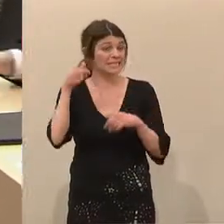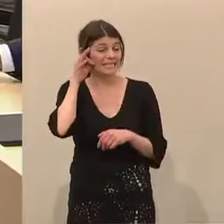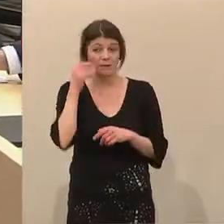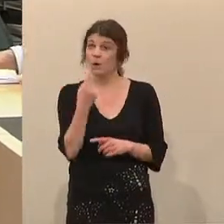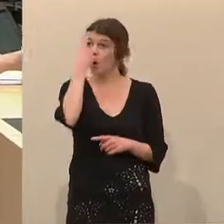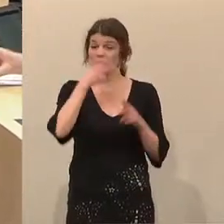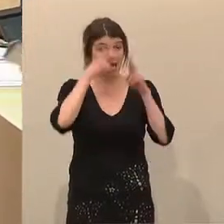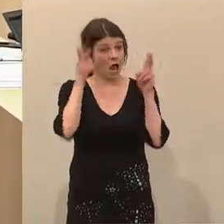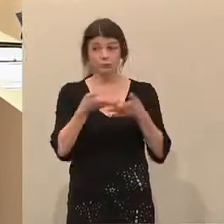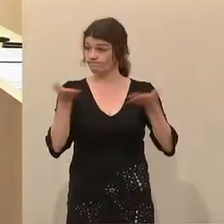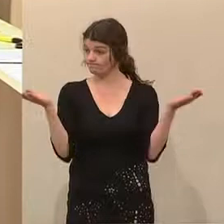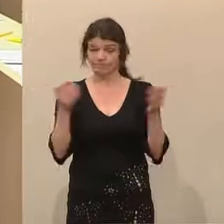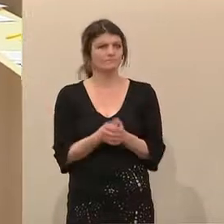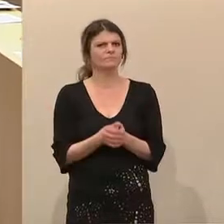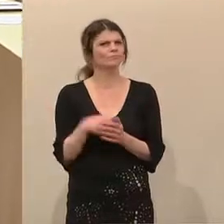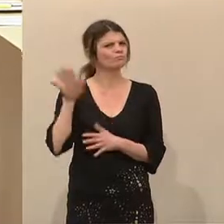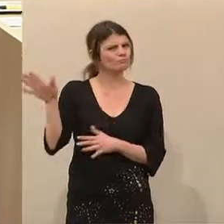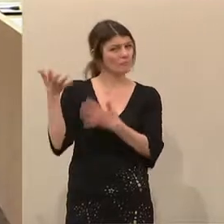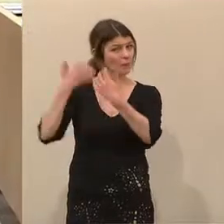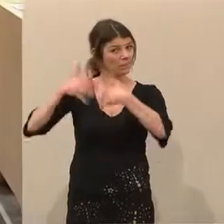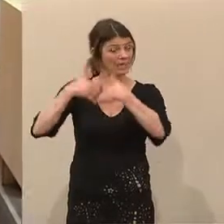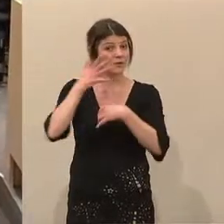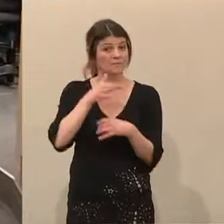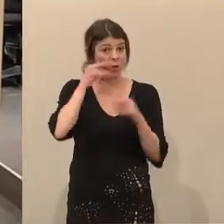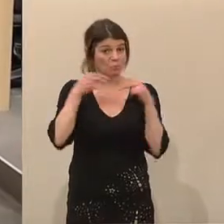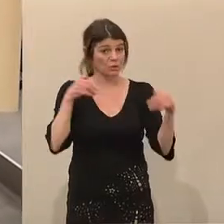Köstinger, Bundesministerin für Nachhaltigkeit und Tourismus der ÖVP. ist natürlich wichtig.